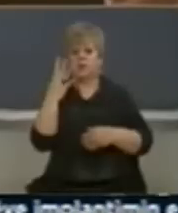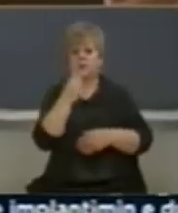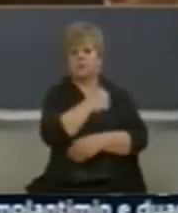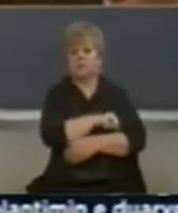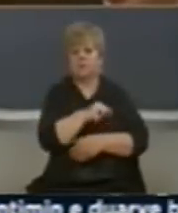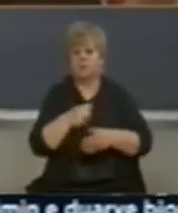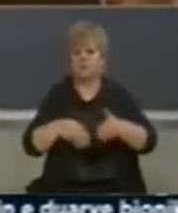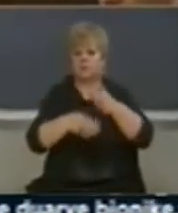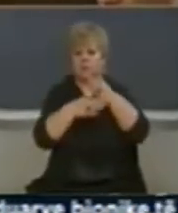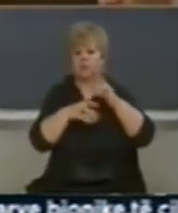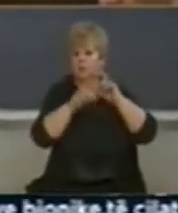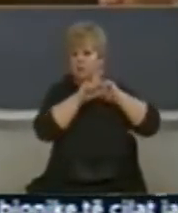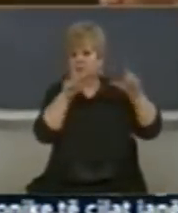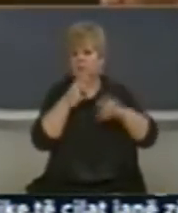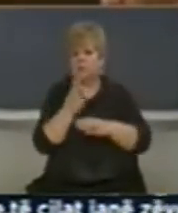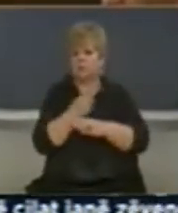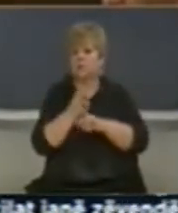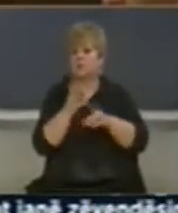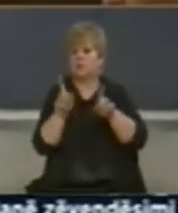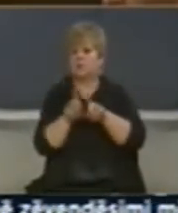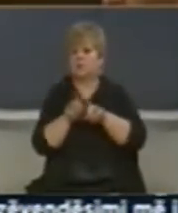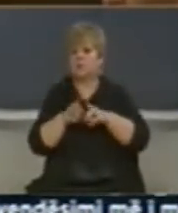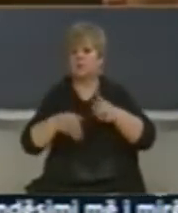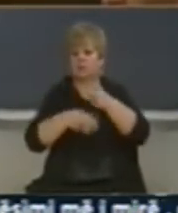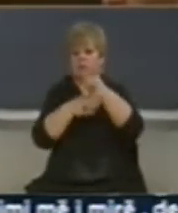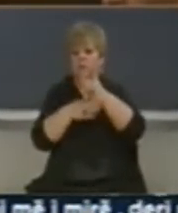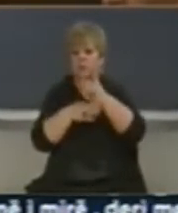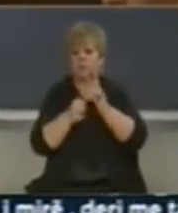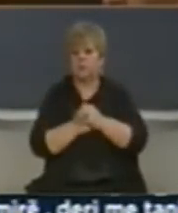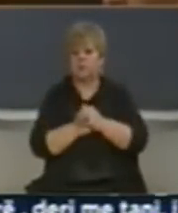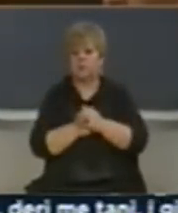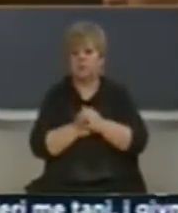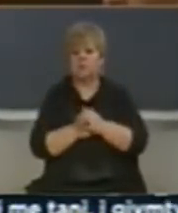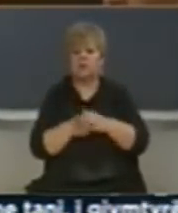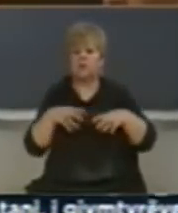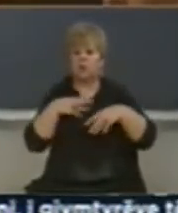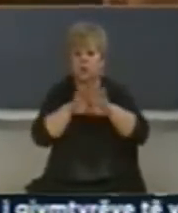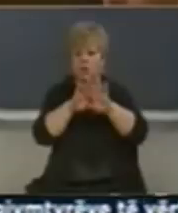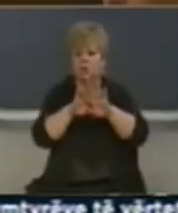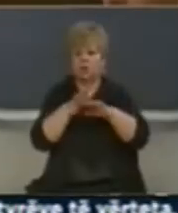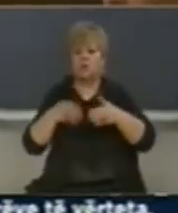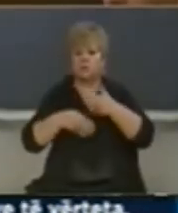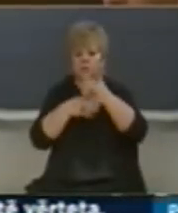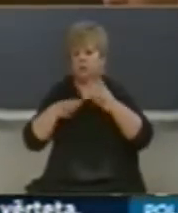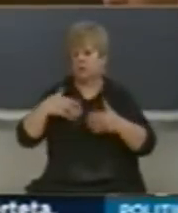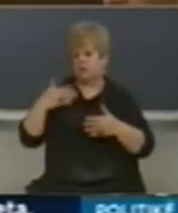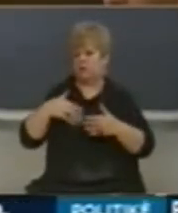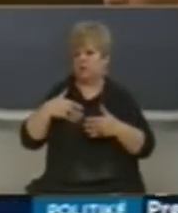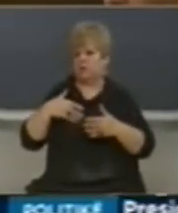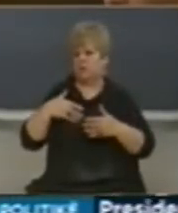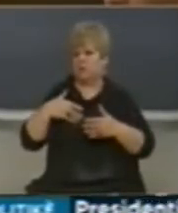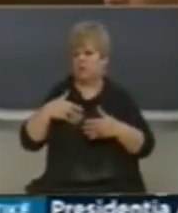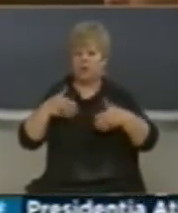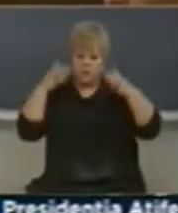ndihmen e institucionesve të vendit. Pashtu në programin e saj ndërqëllimet e kësaj strategjie është dhe përkrahja të rinve në